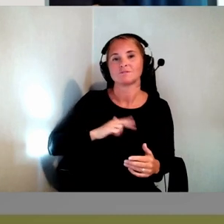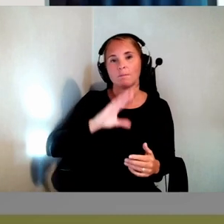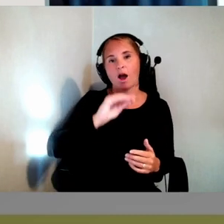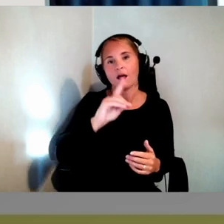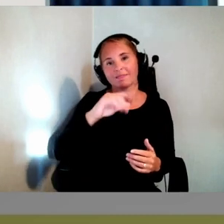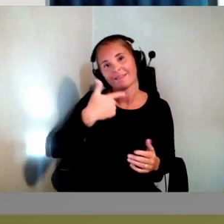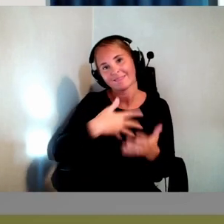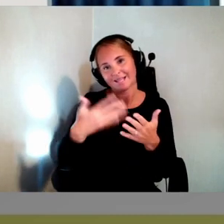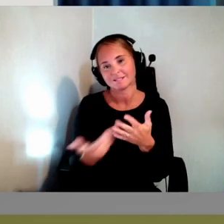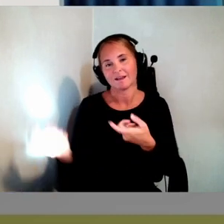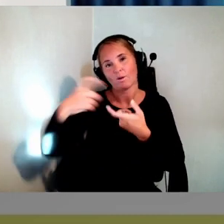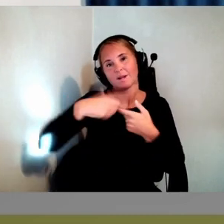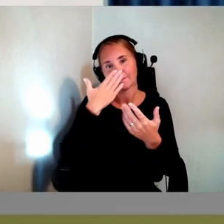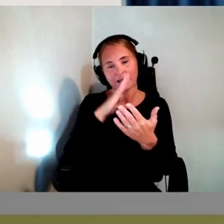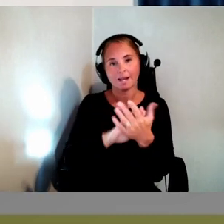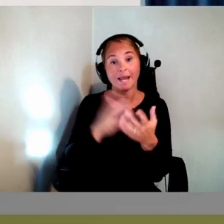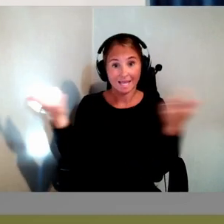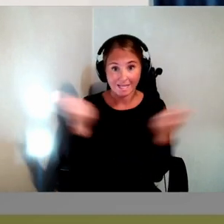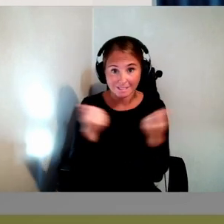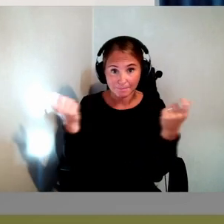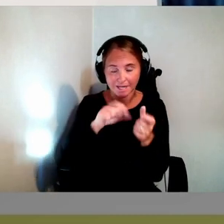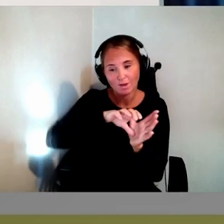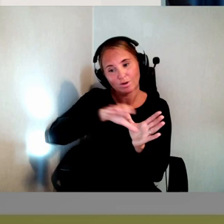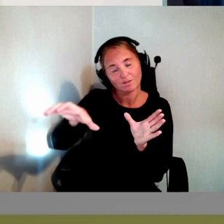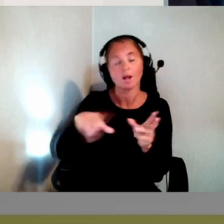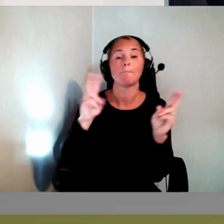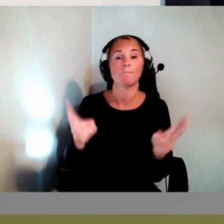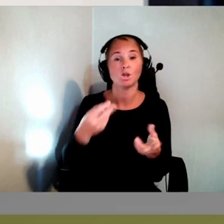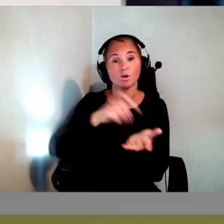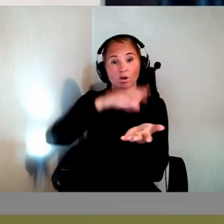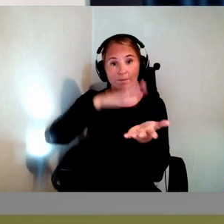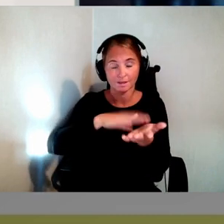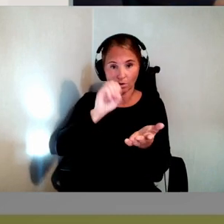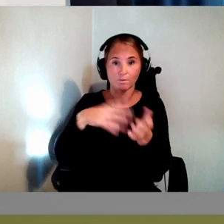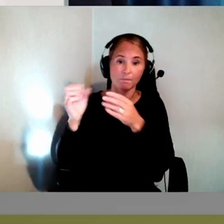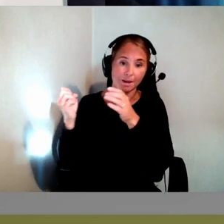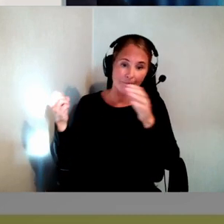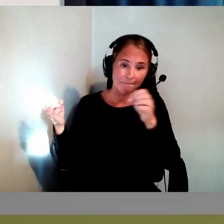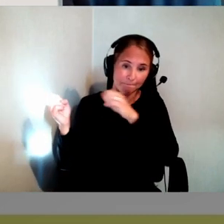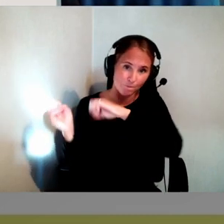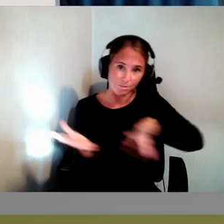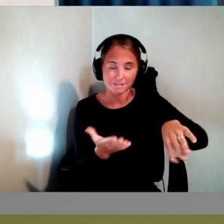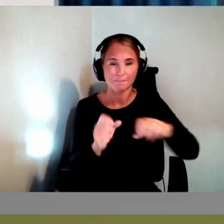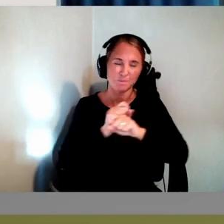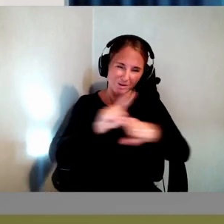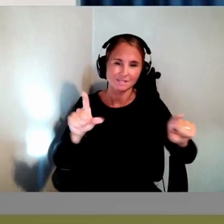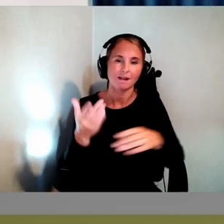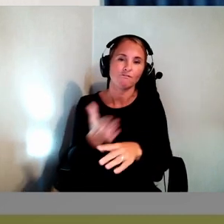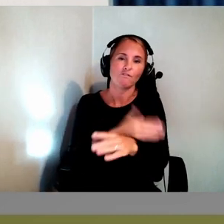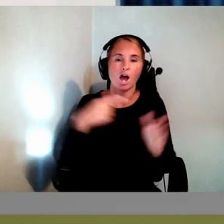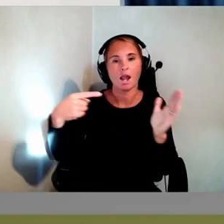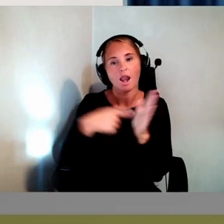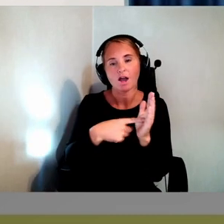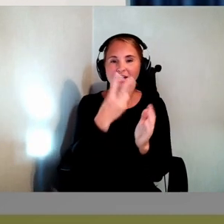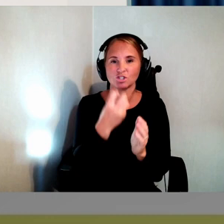Inspelningar är undantagna av dokument. Om de är publicerade före lagens kraftträdande. 28 juni 2025. Och